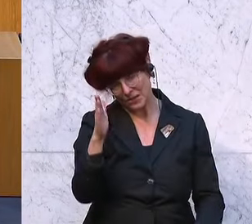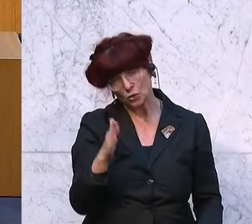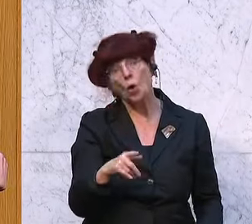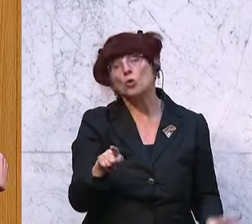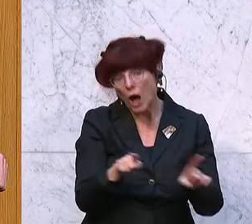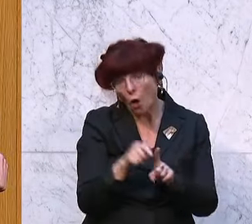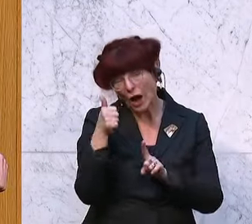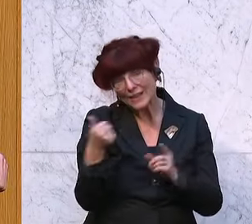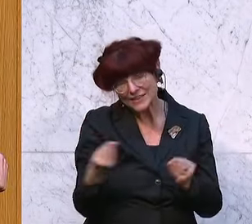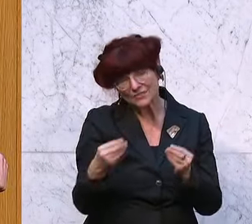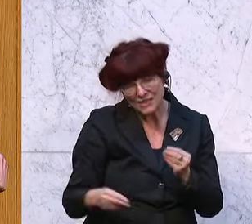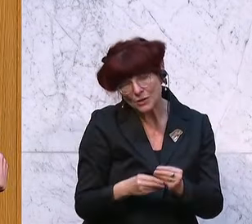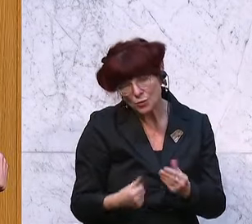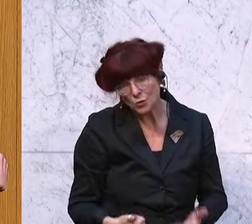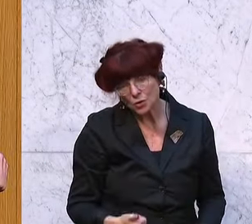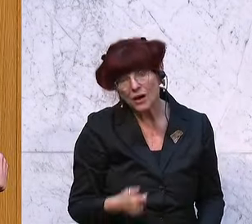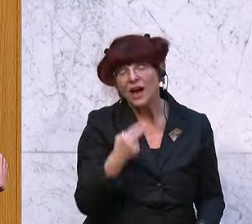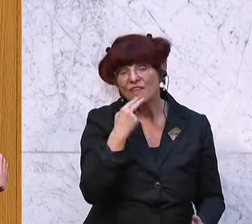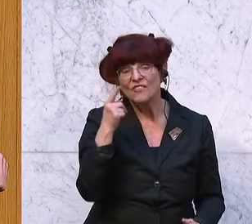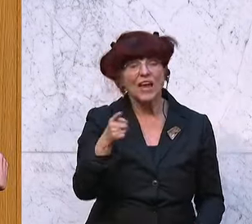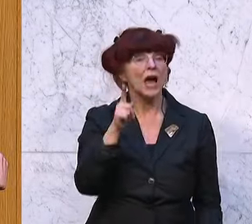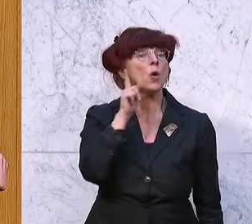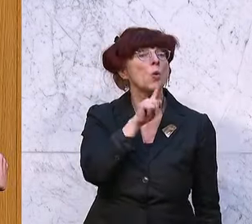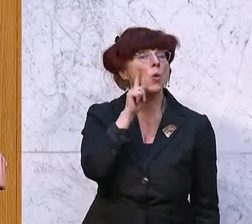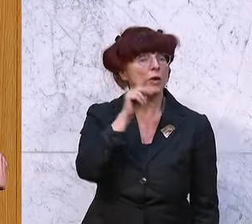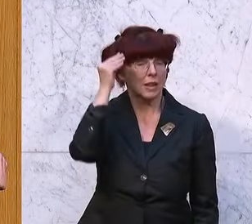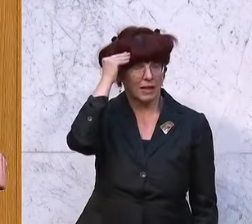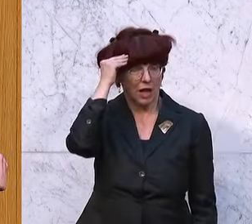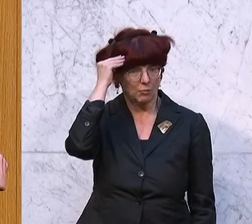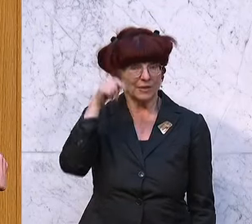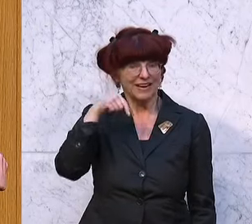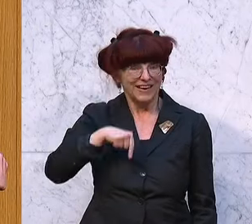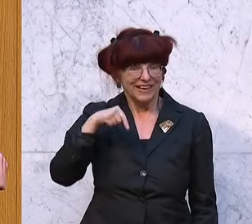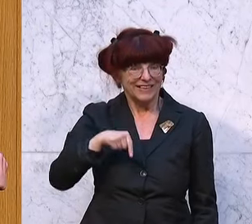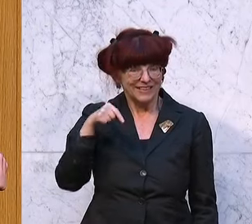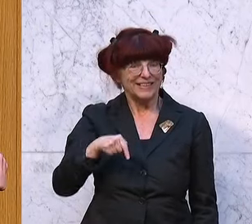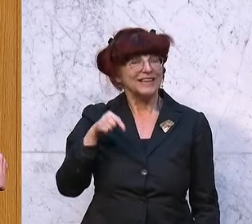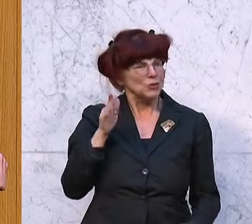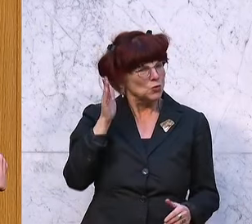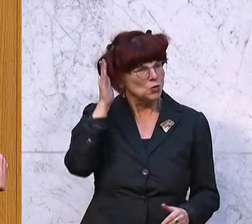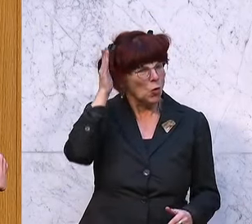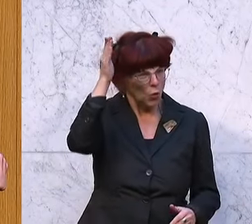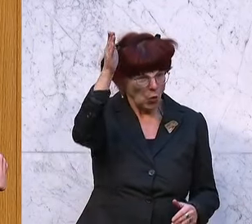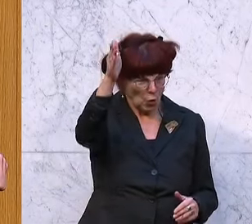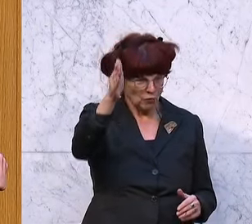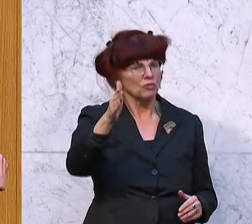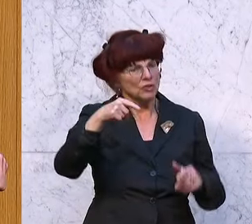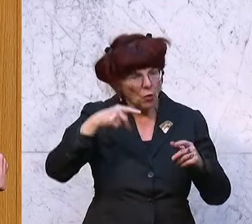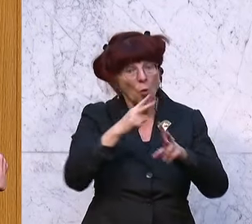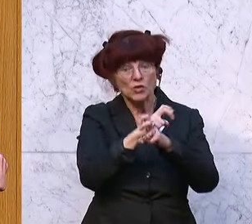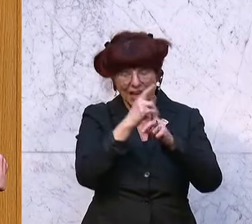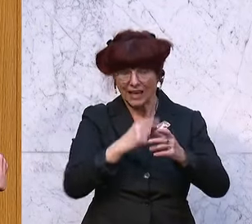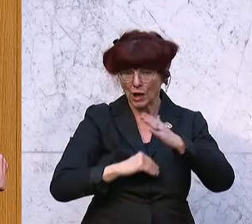sage ich Ihnen auch noch, wer auf solchen Lügen glaubt, die Zukunft dieses Landes bauen zu können, der ist schief